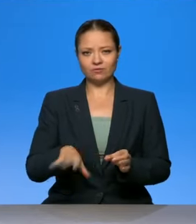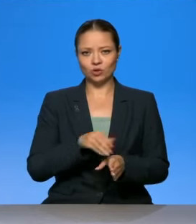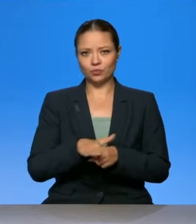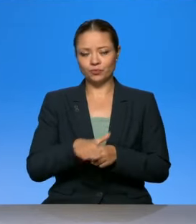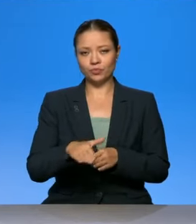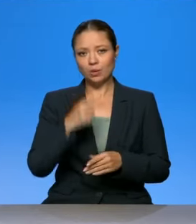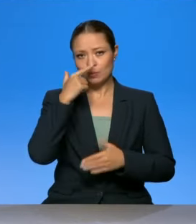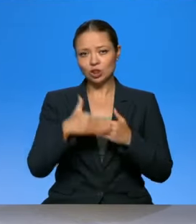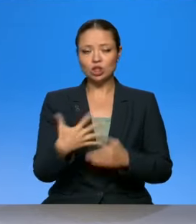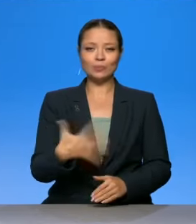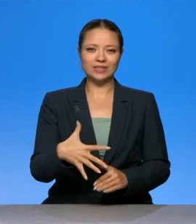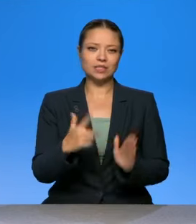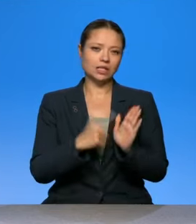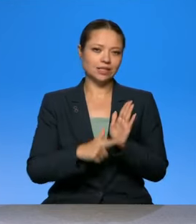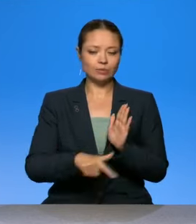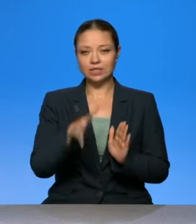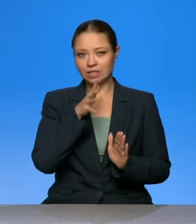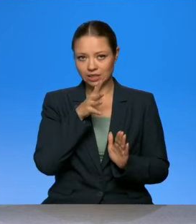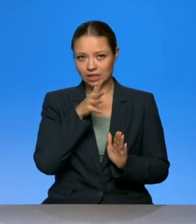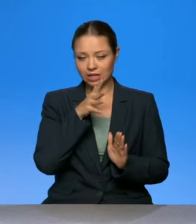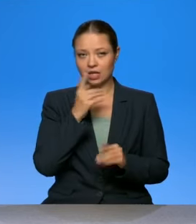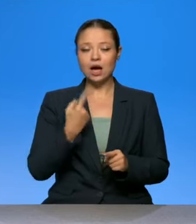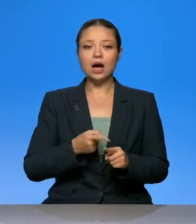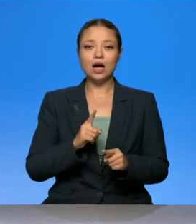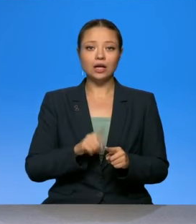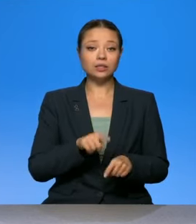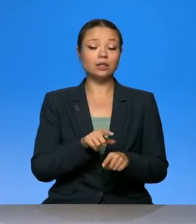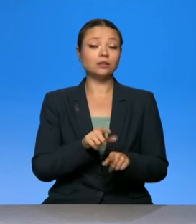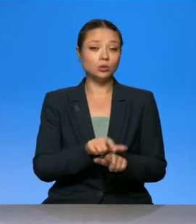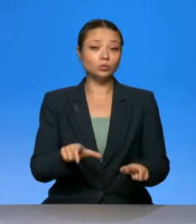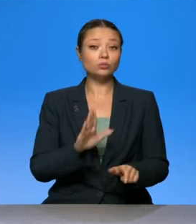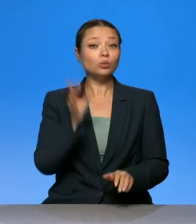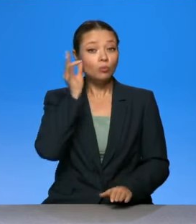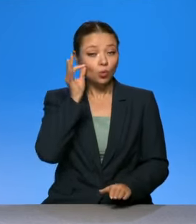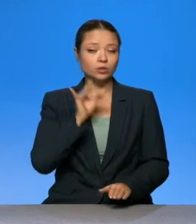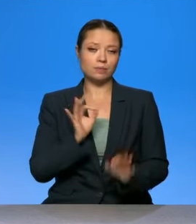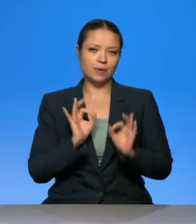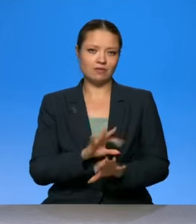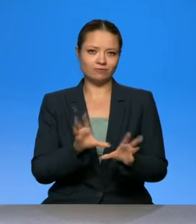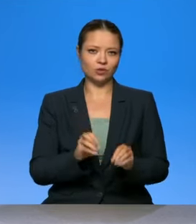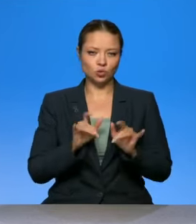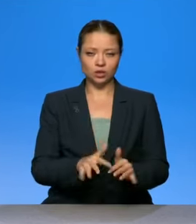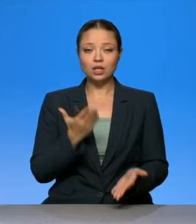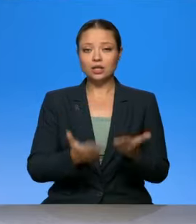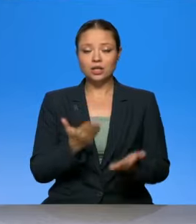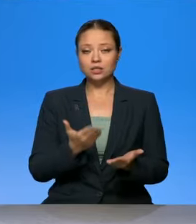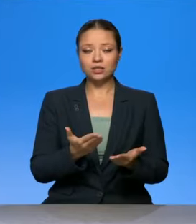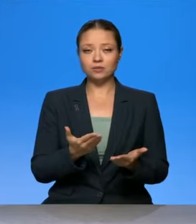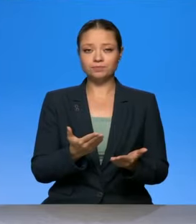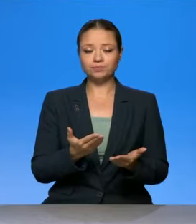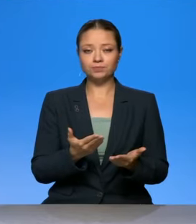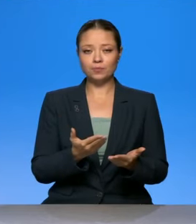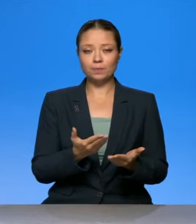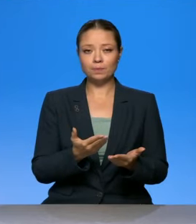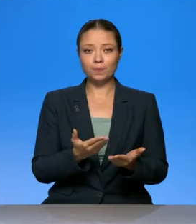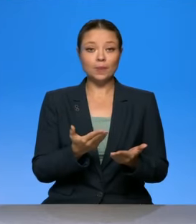лет, те, которые еще будут жить, это будет помнить и всегда делать грамотно. Потому что даже взять самое простое, то, что